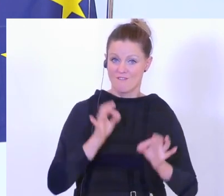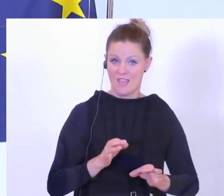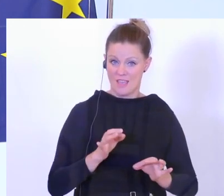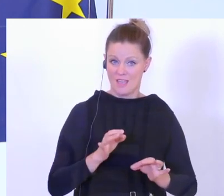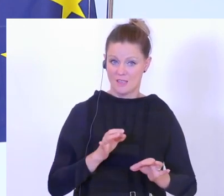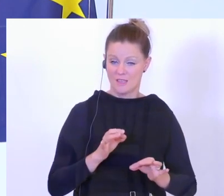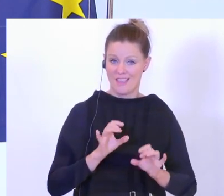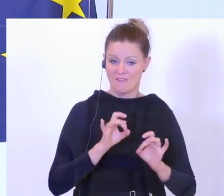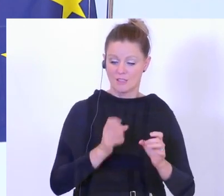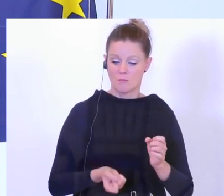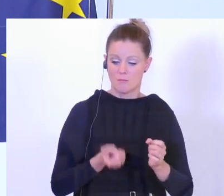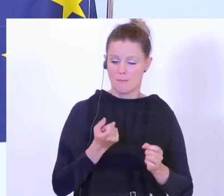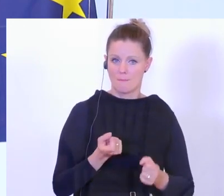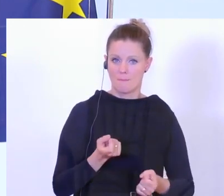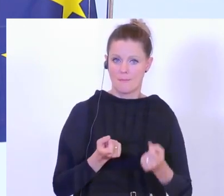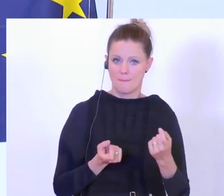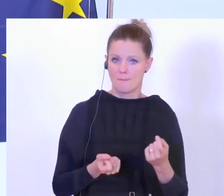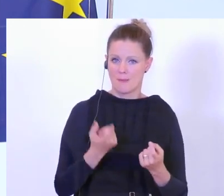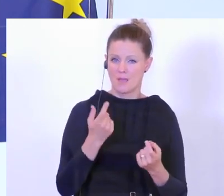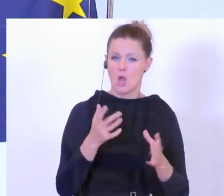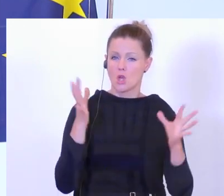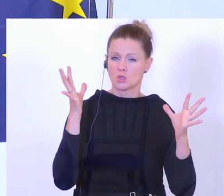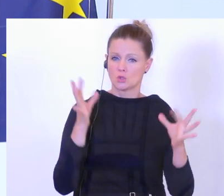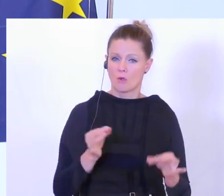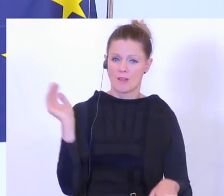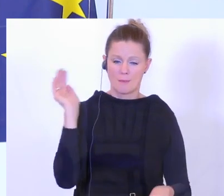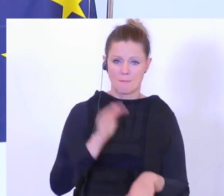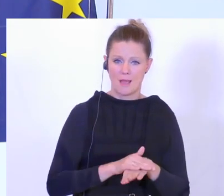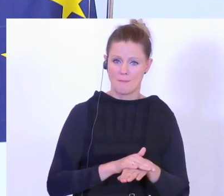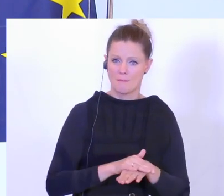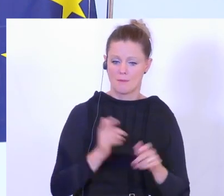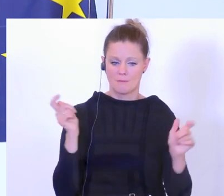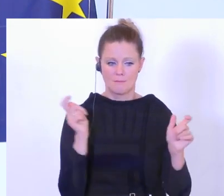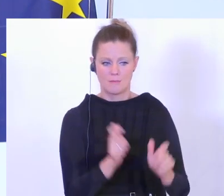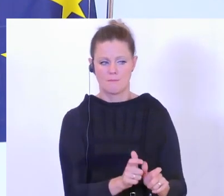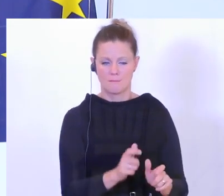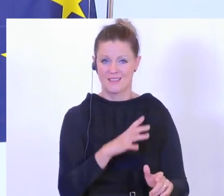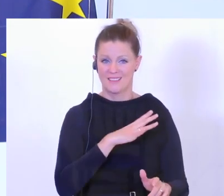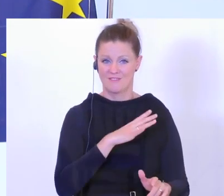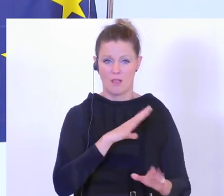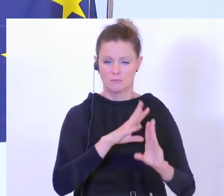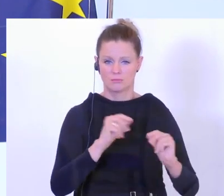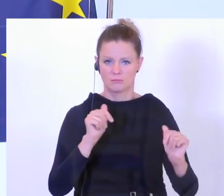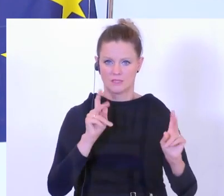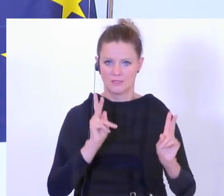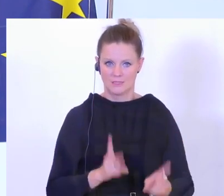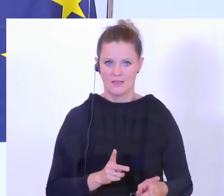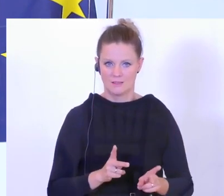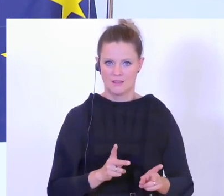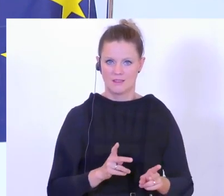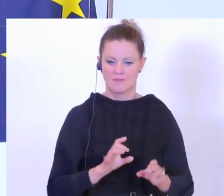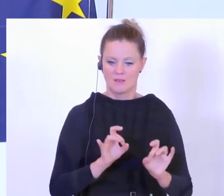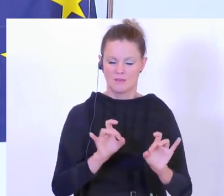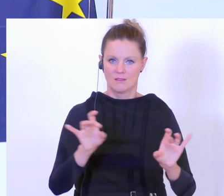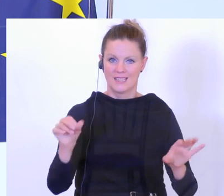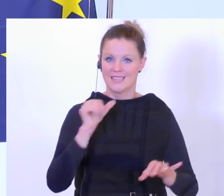auftauchende Infektionen sofort zu dressen und sofort die Gefahr zu beenden der Weiterführung